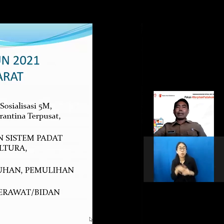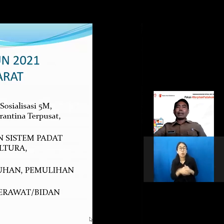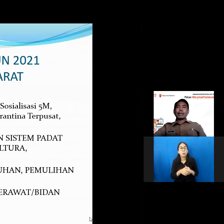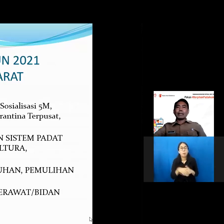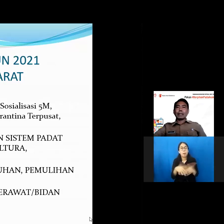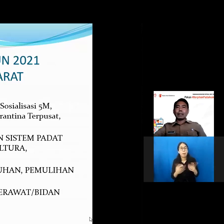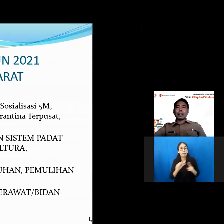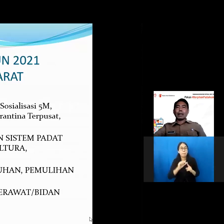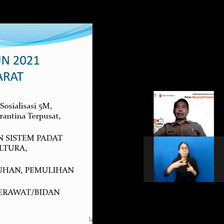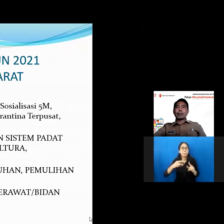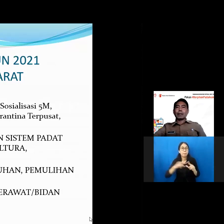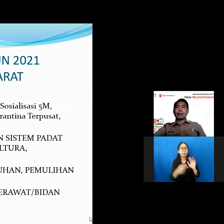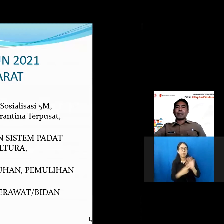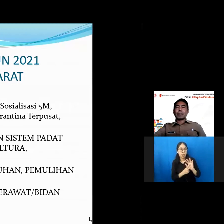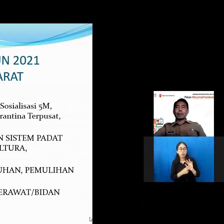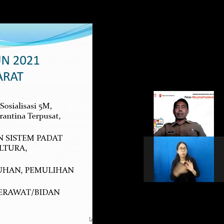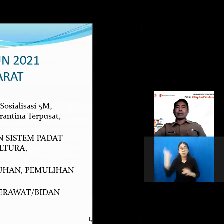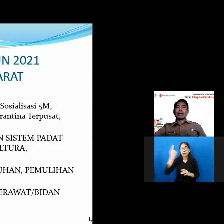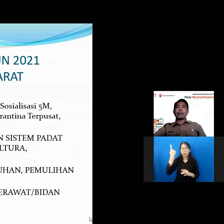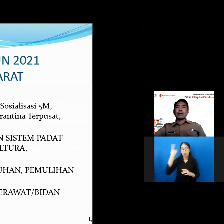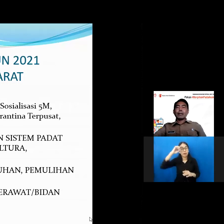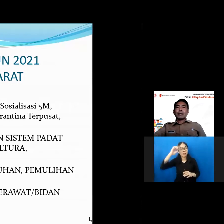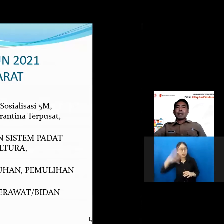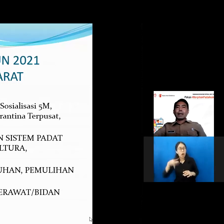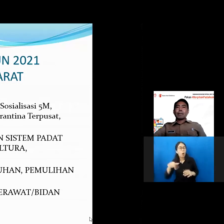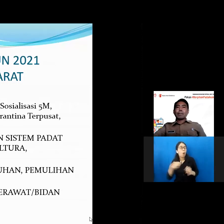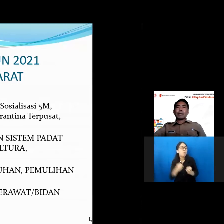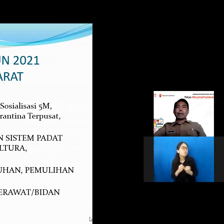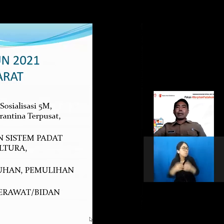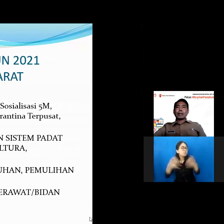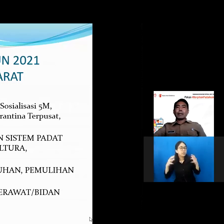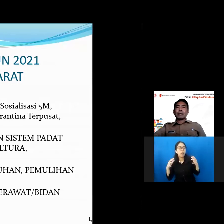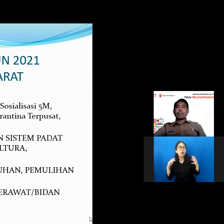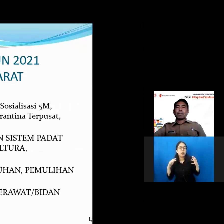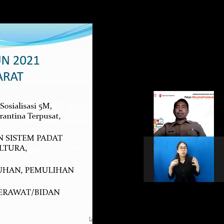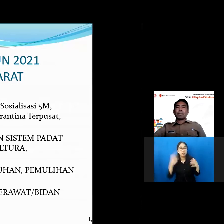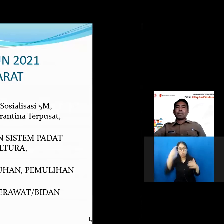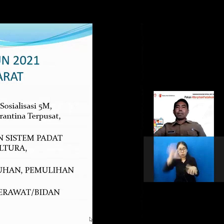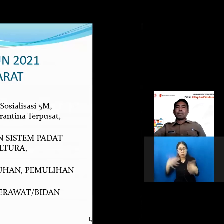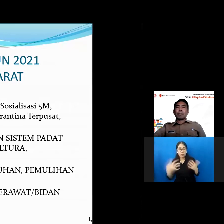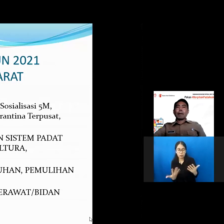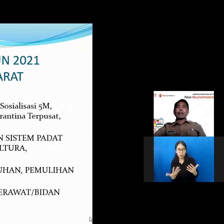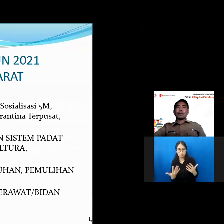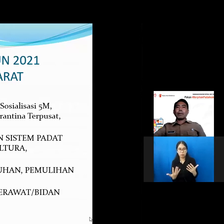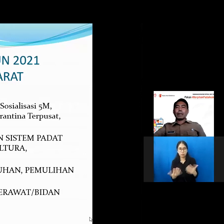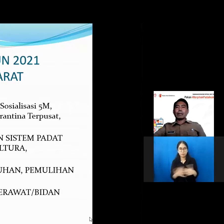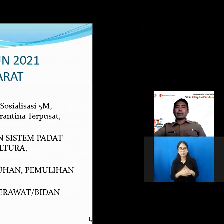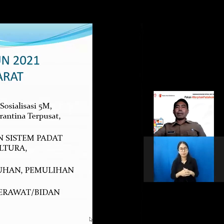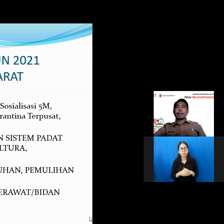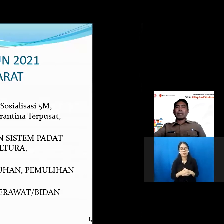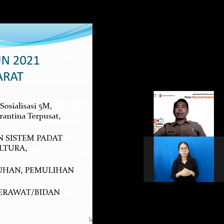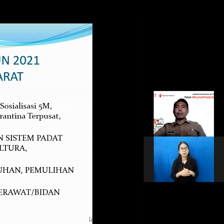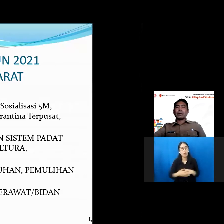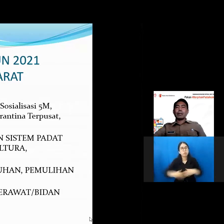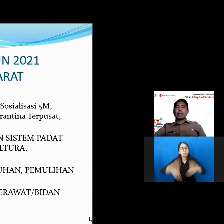pemerintah desa di sini sangat besar sekali dalam memberikan pemahaman kepada warga